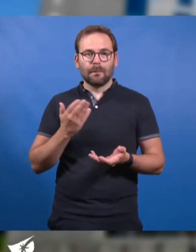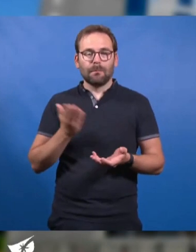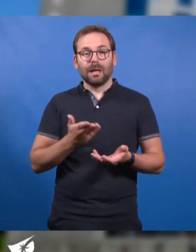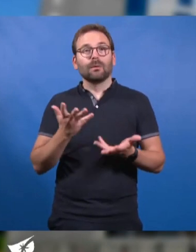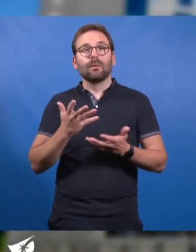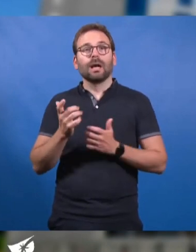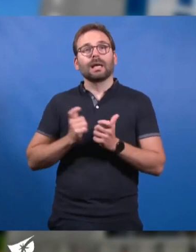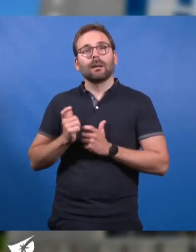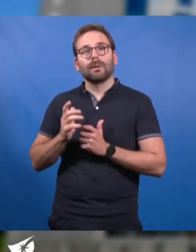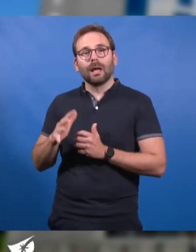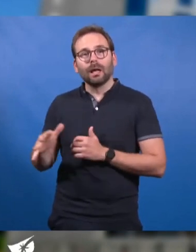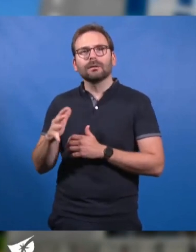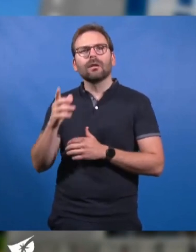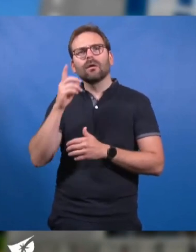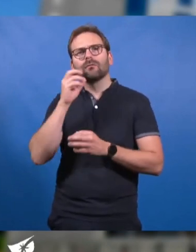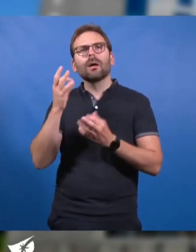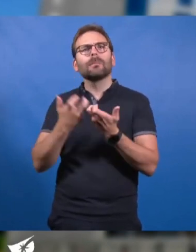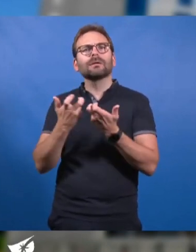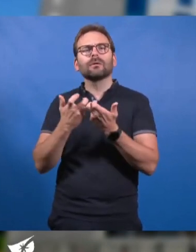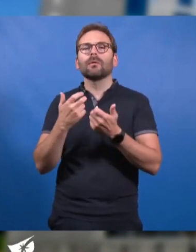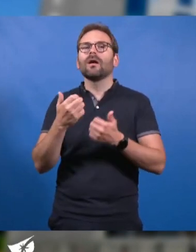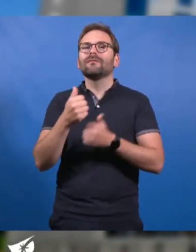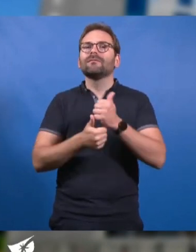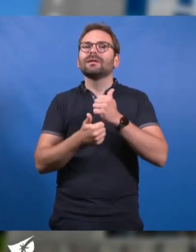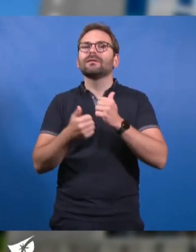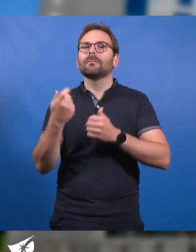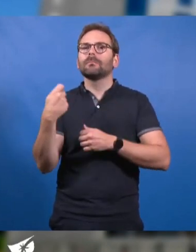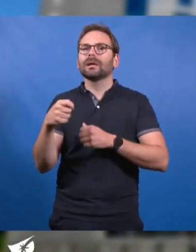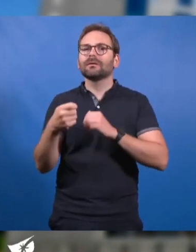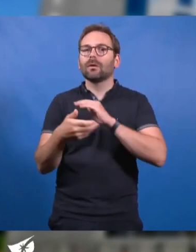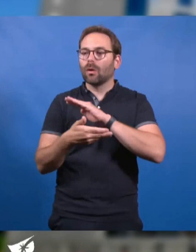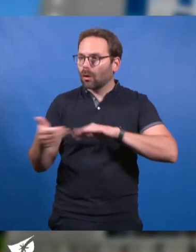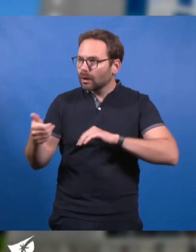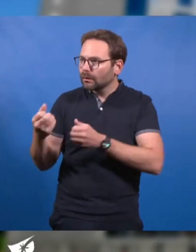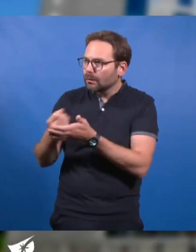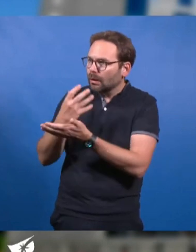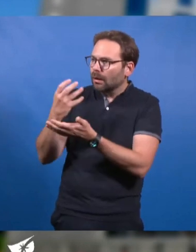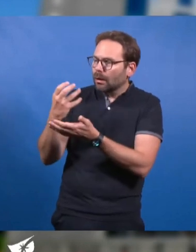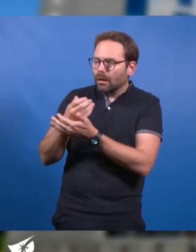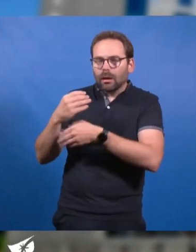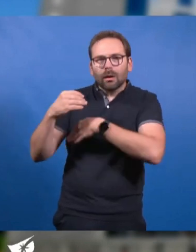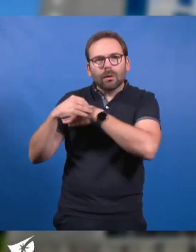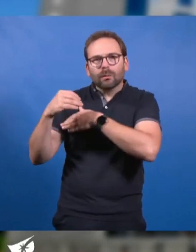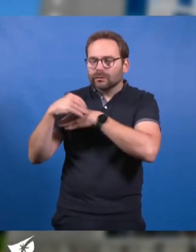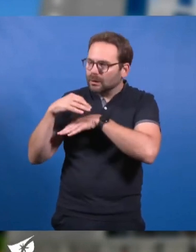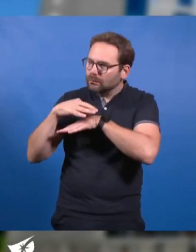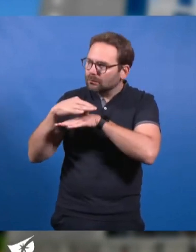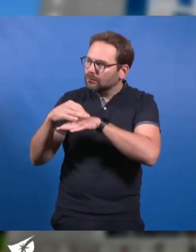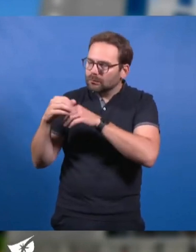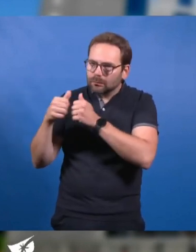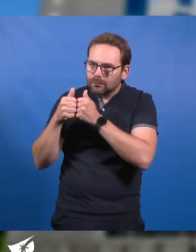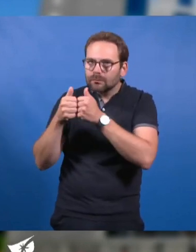su, notamment dans le cadre de notre passage de relais sur cette vice-présidence, m'accompagner, me conseiller et me soutenir,